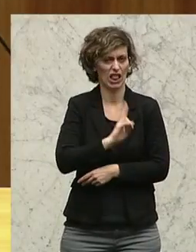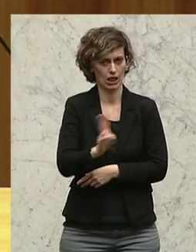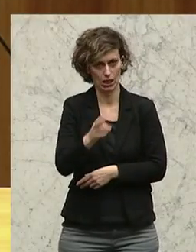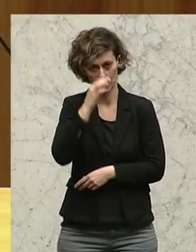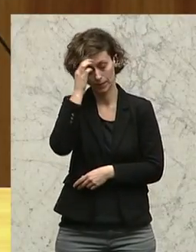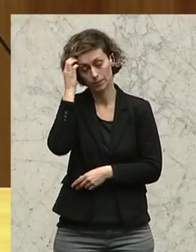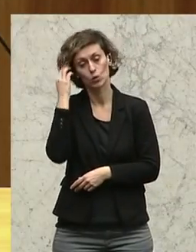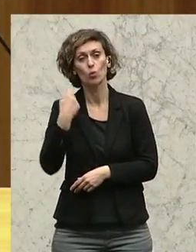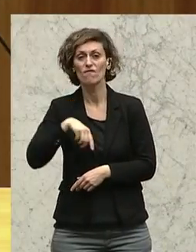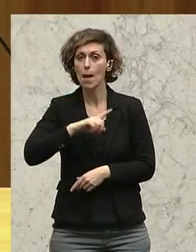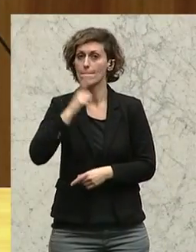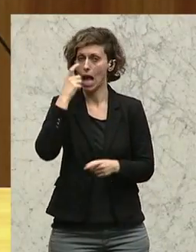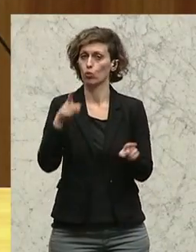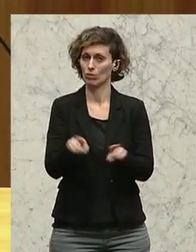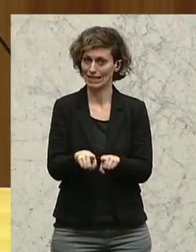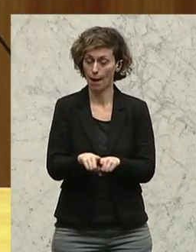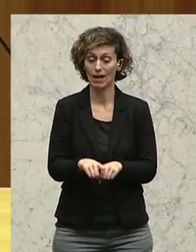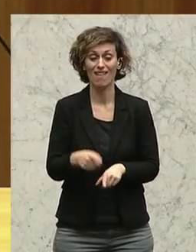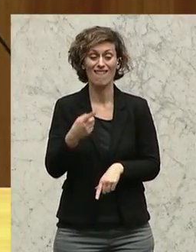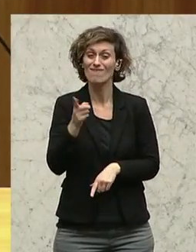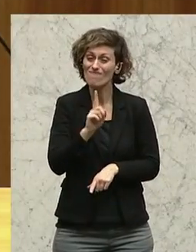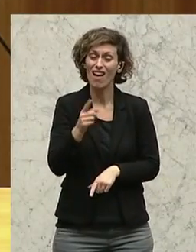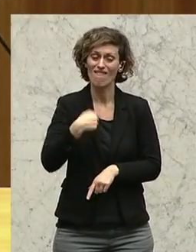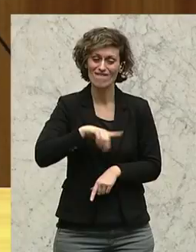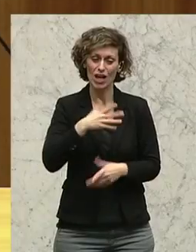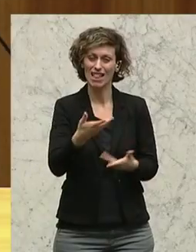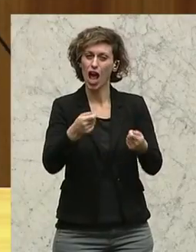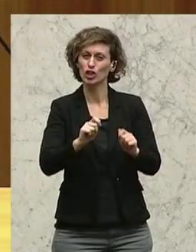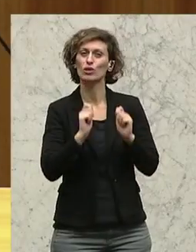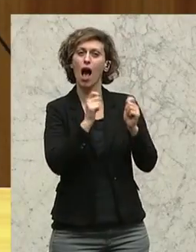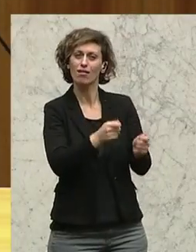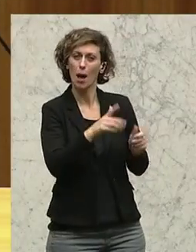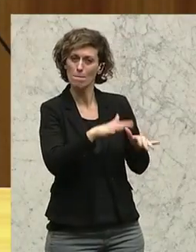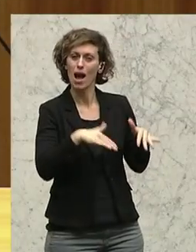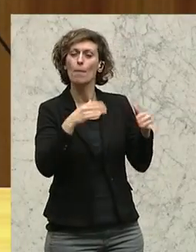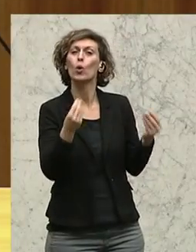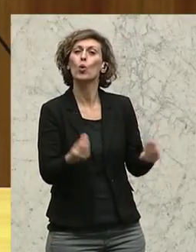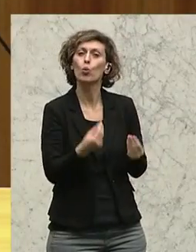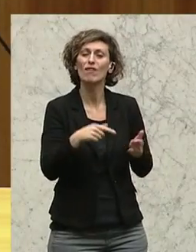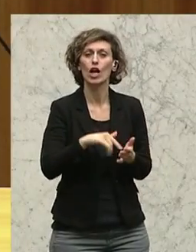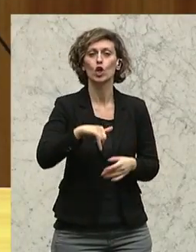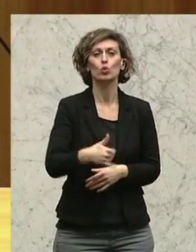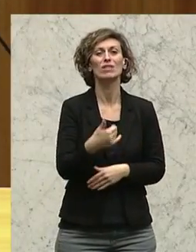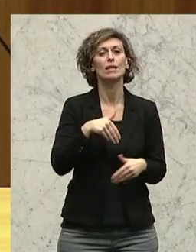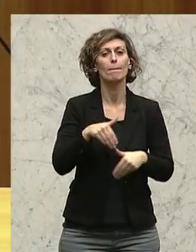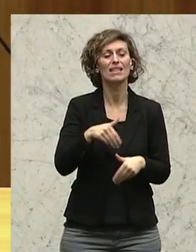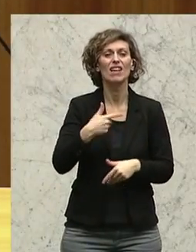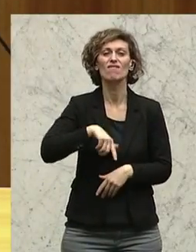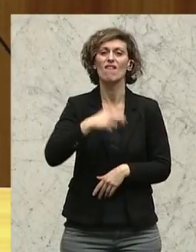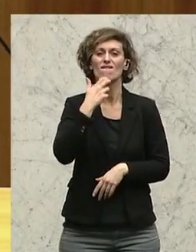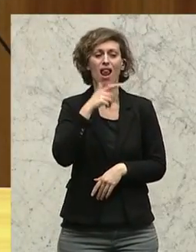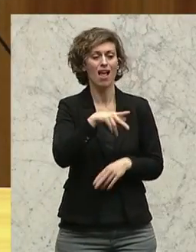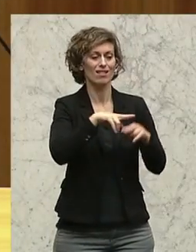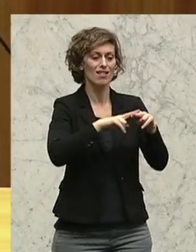Wir haben dies ganz im Gegenteil, wir haben eben diesen Entschließungsantrag in das Parlament eingebracht, damit wir den Herrn Justizminister in seinen Bestrebungen auf